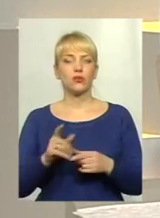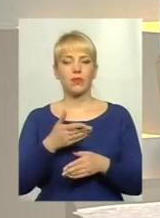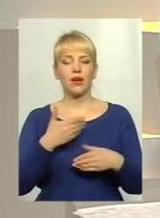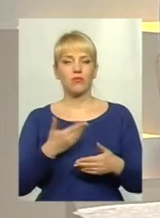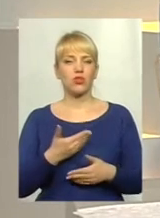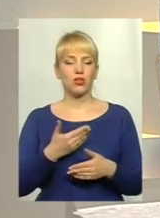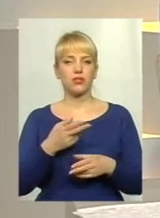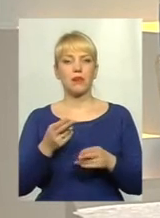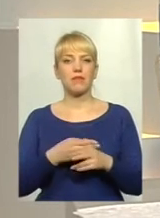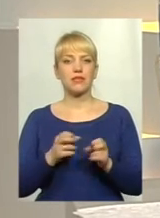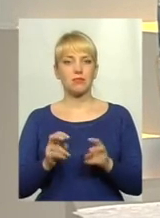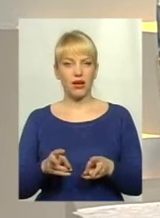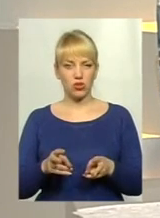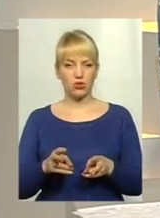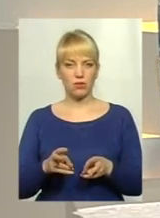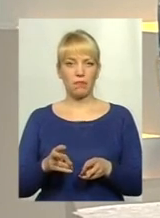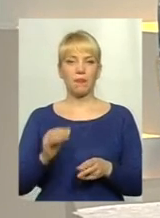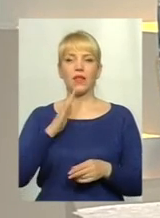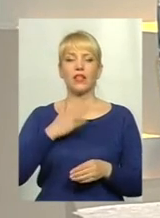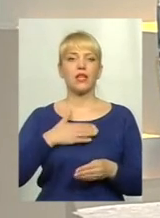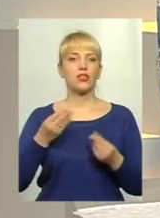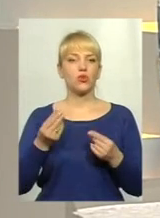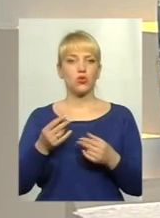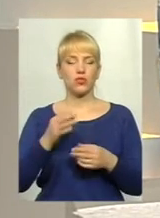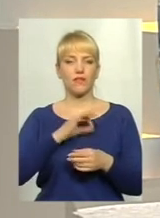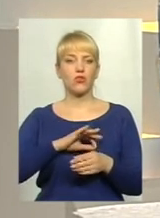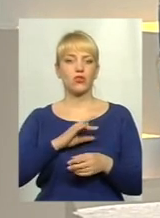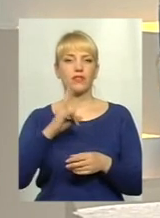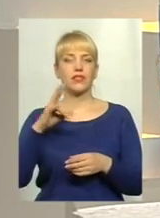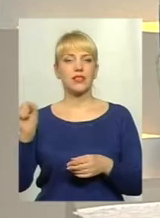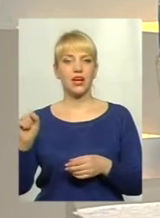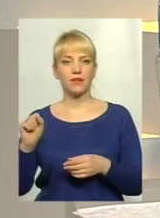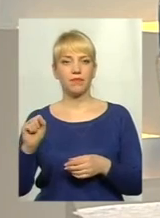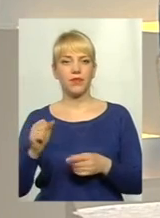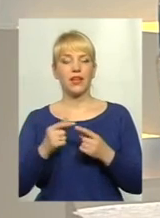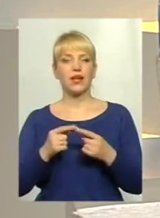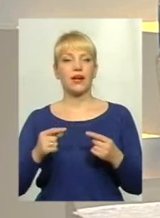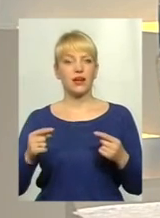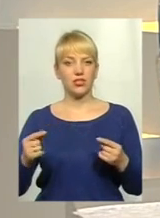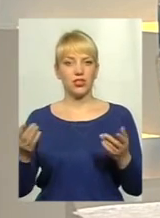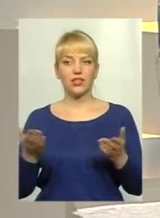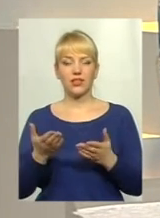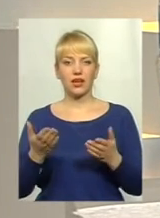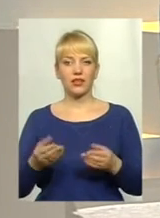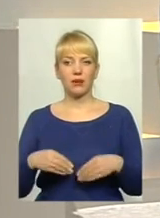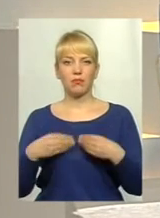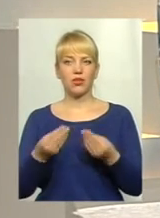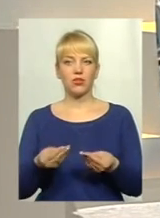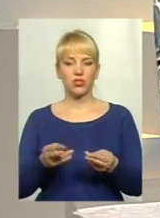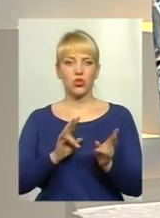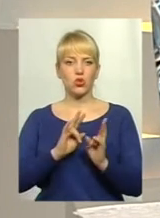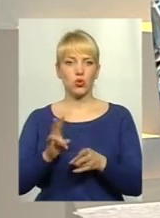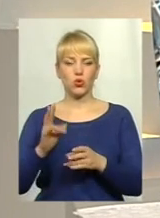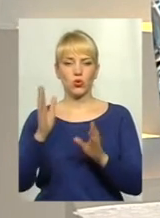безпечно і наші кошти не використовувалися на речі, які приносять шкоду